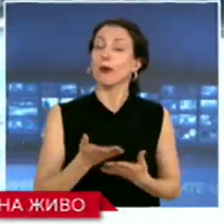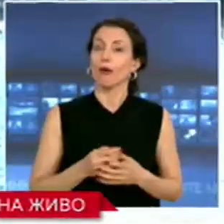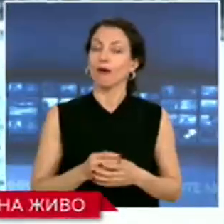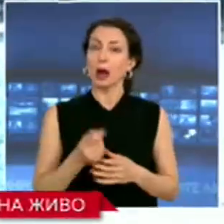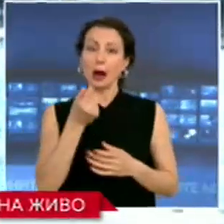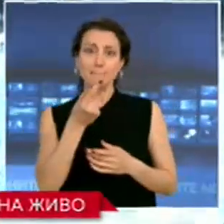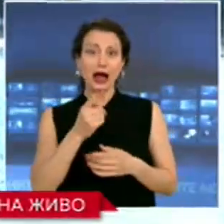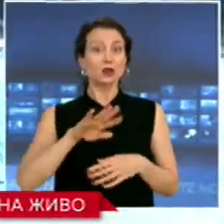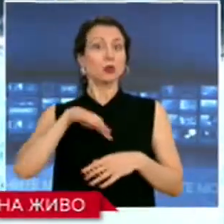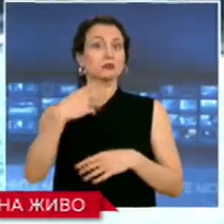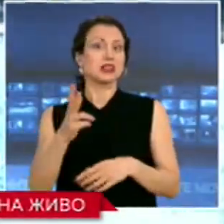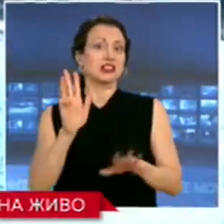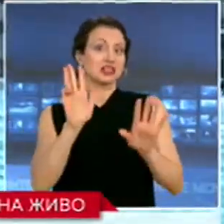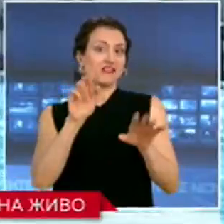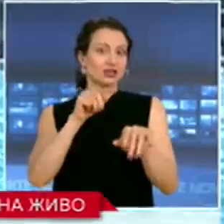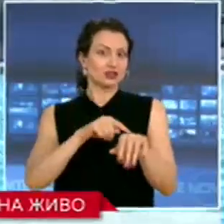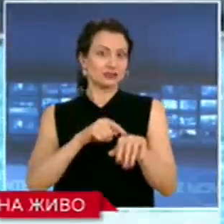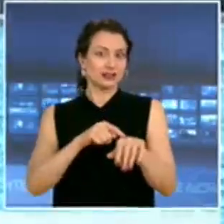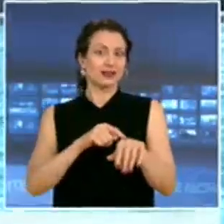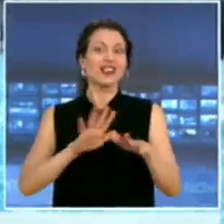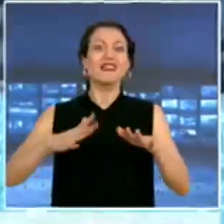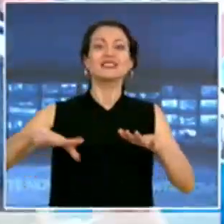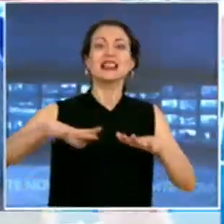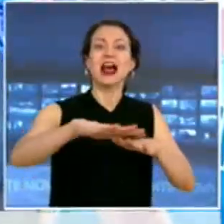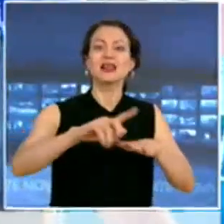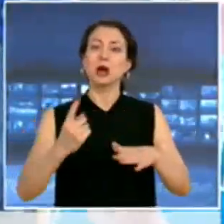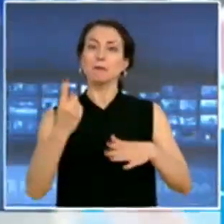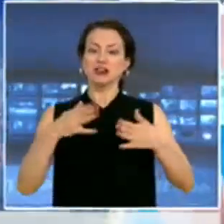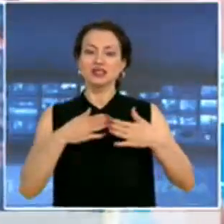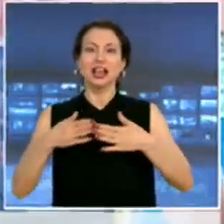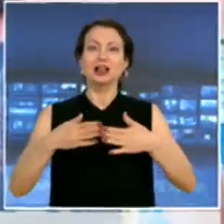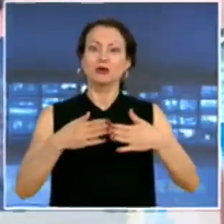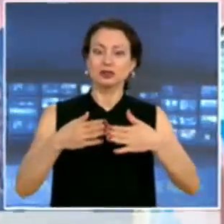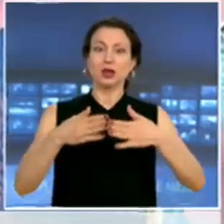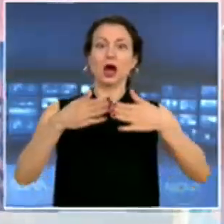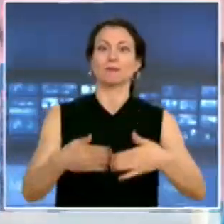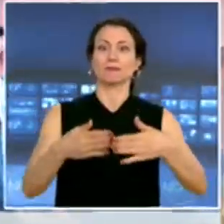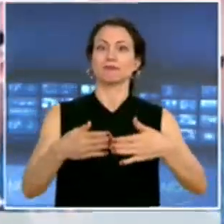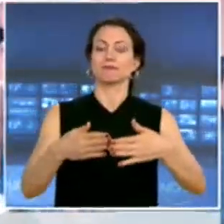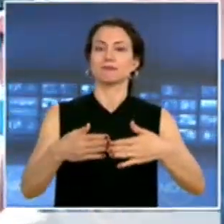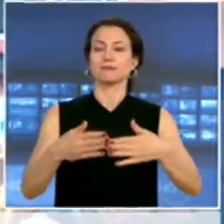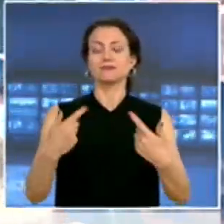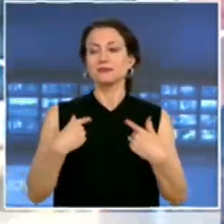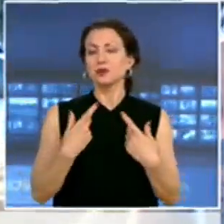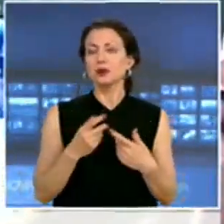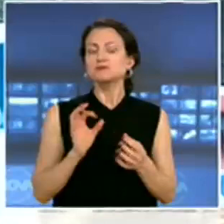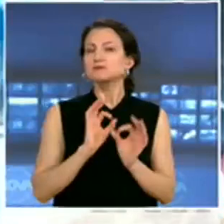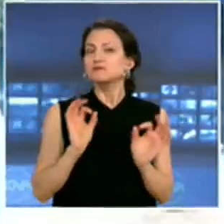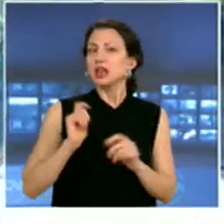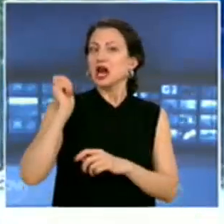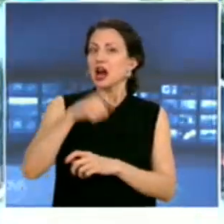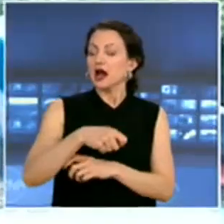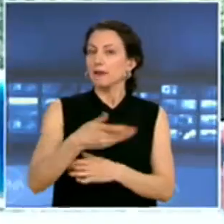Малко след 9 обаче в залива пристигнаха първите лодки. Време тук зариба и нагонят.